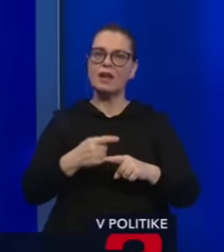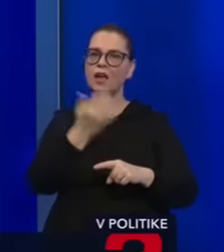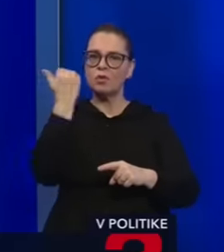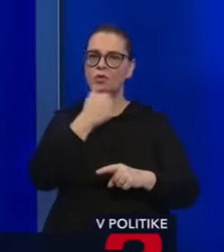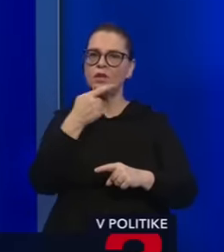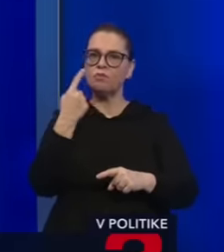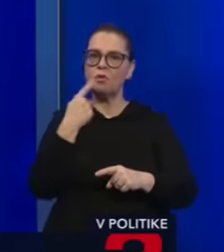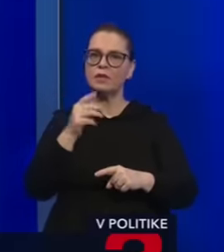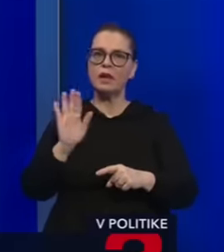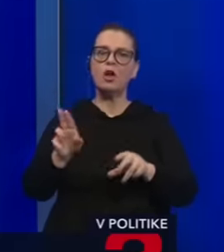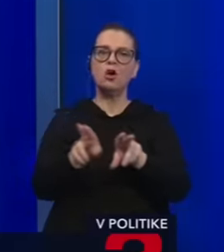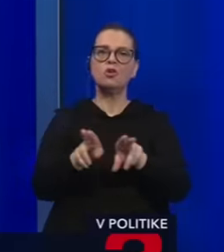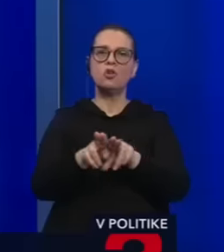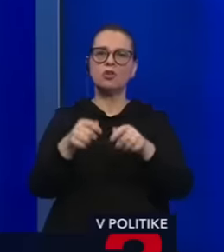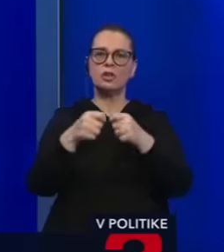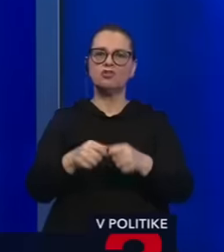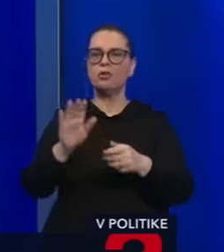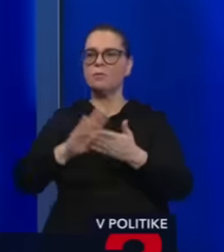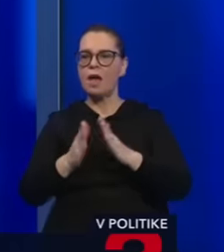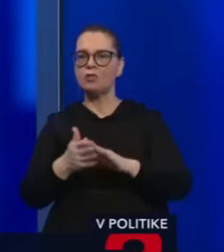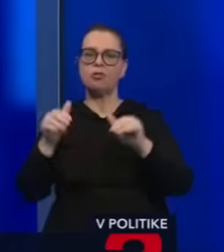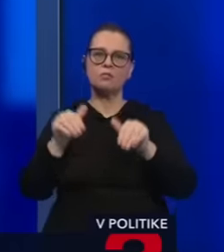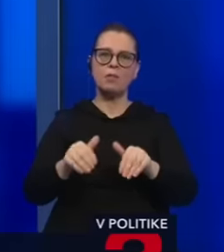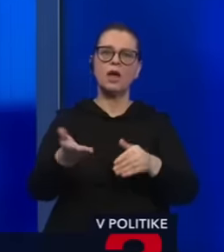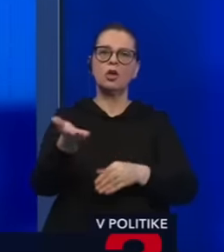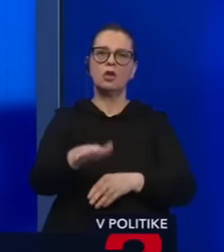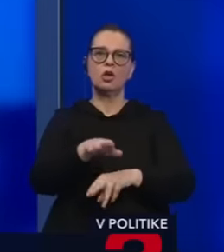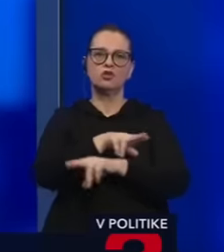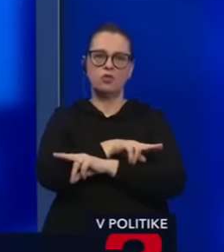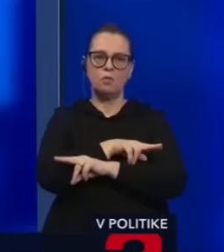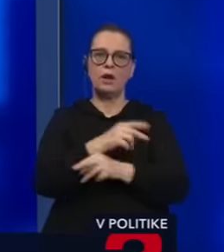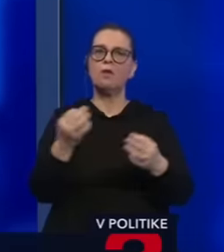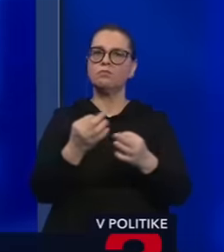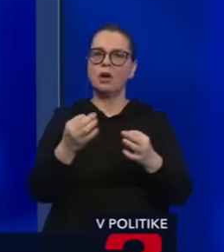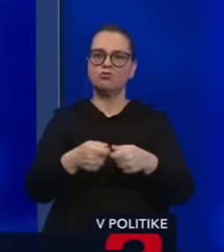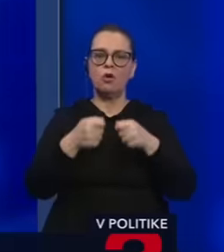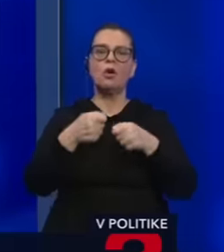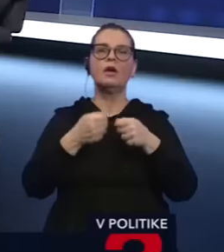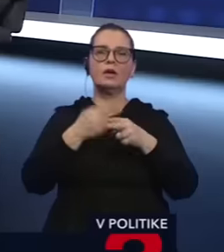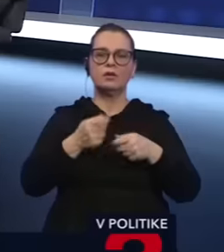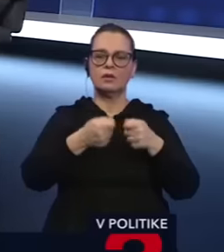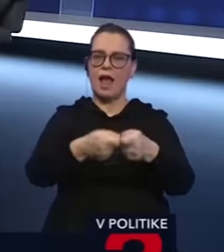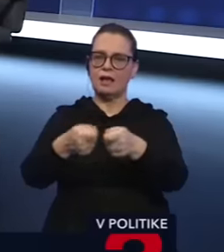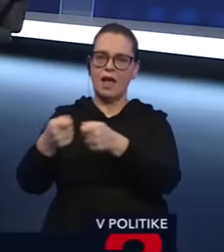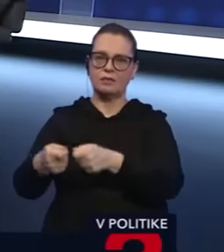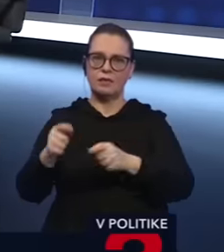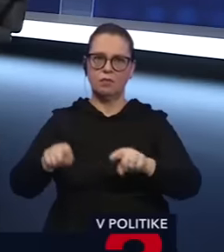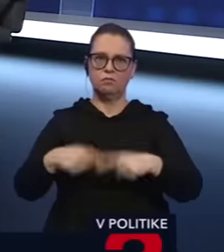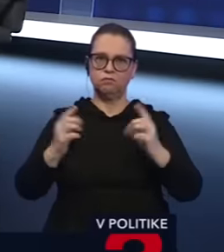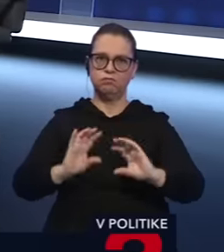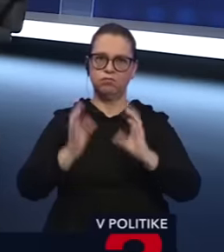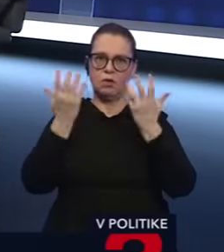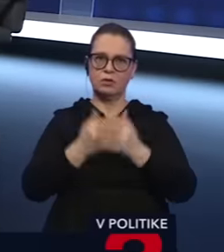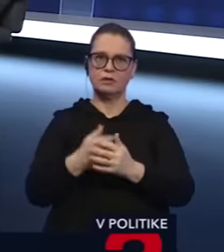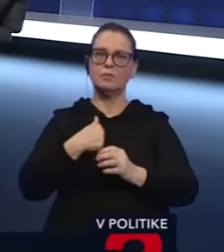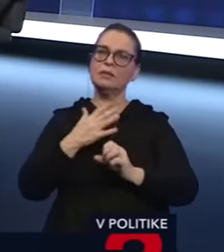Slovensku, že jeho rodiny príslušník, jeho manželka, jeho babka zomrela na základe toho, že sa nakazal na tých protestoch. Vtedy išlo o to, aby sme chránili